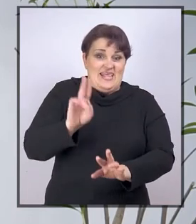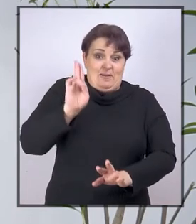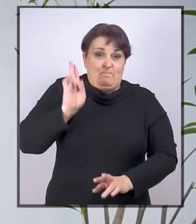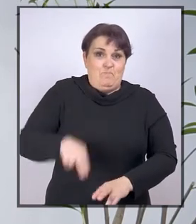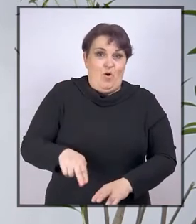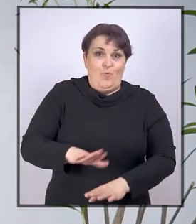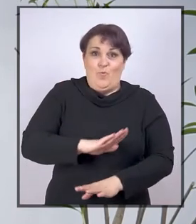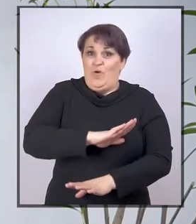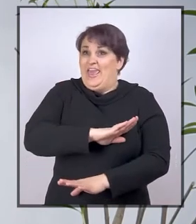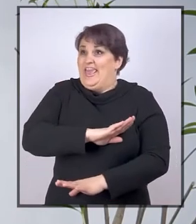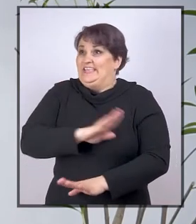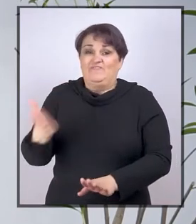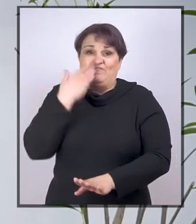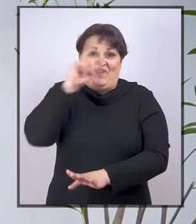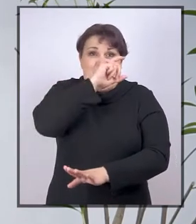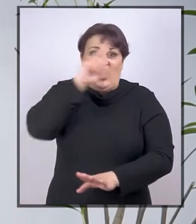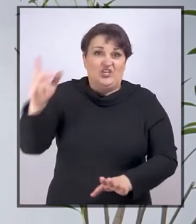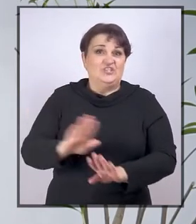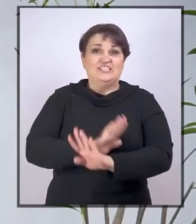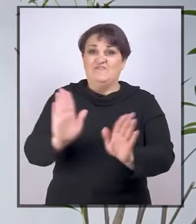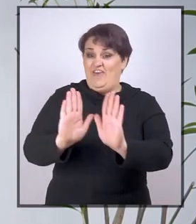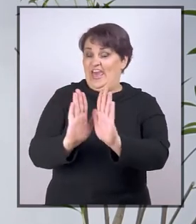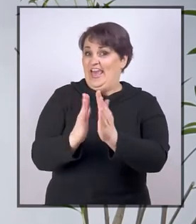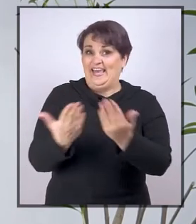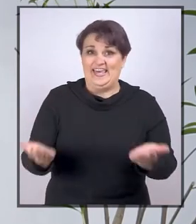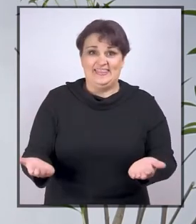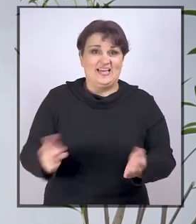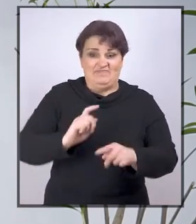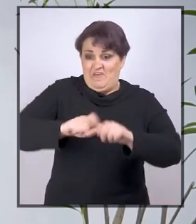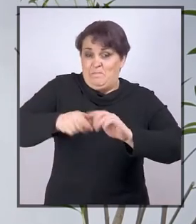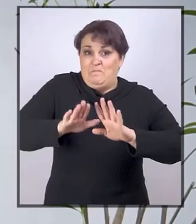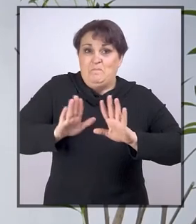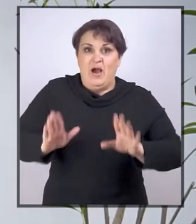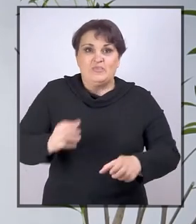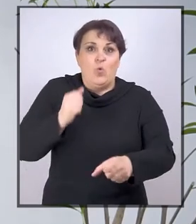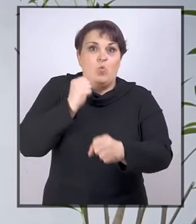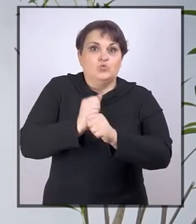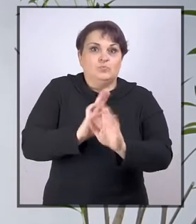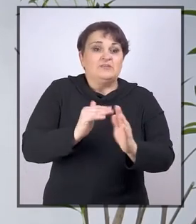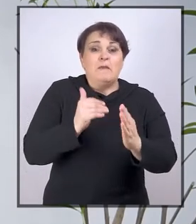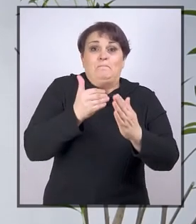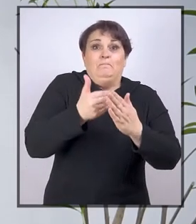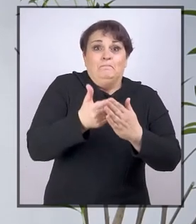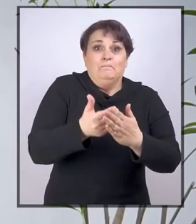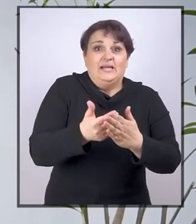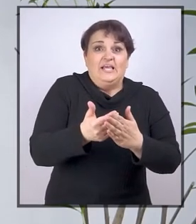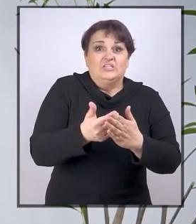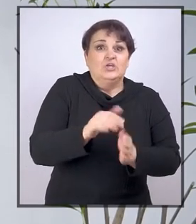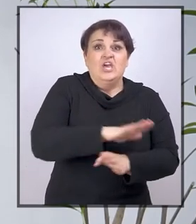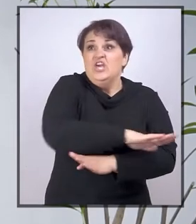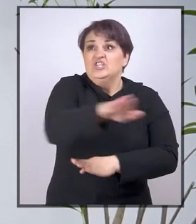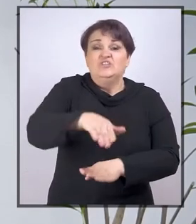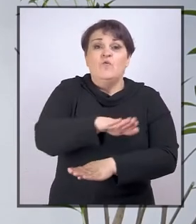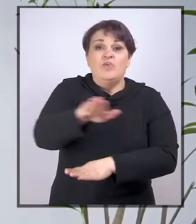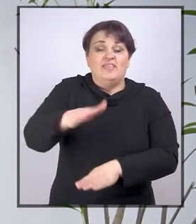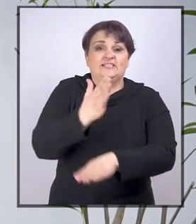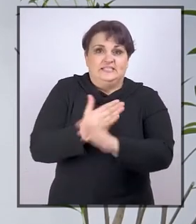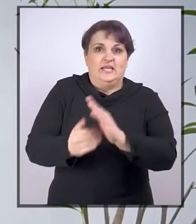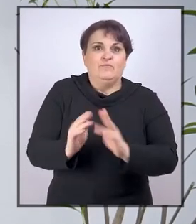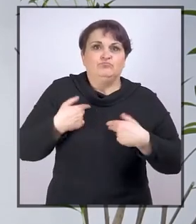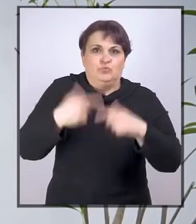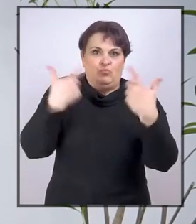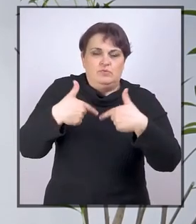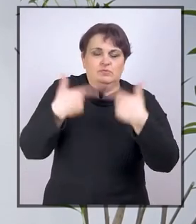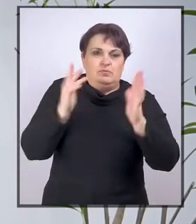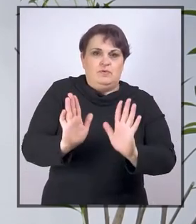nije moguće sve škole, sve učbenike, sve materijale učiniti pristupačnim svoj